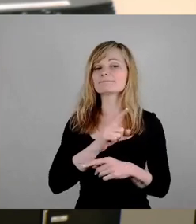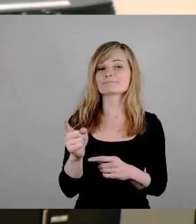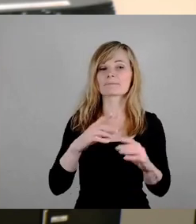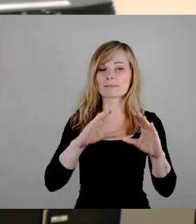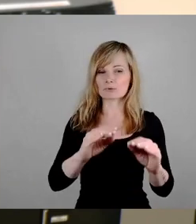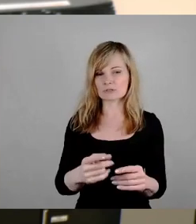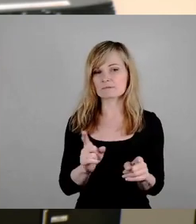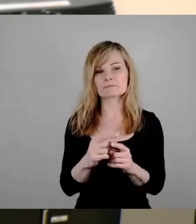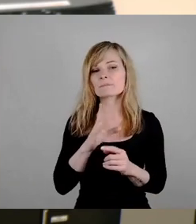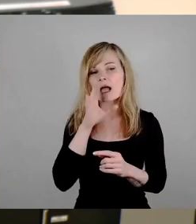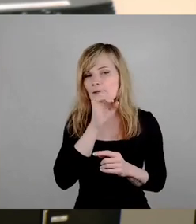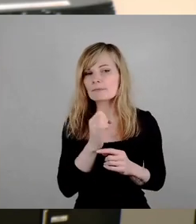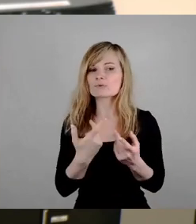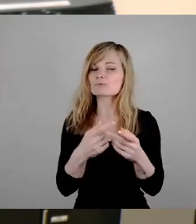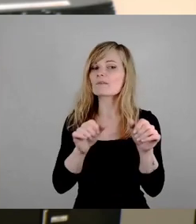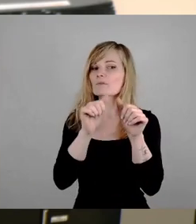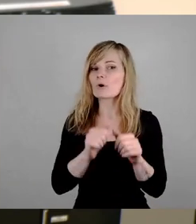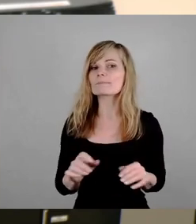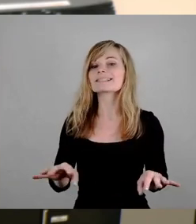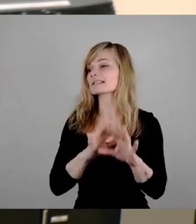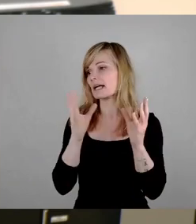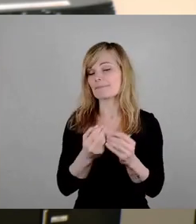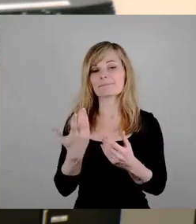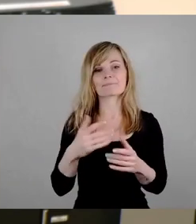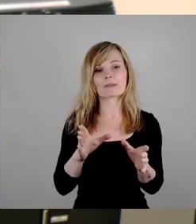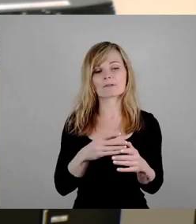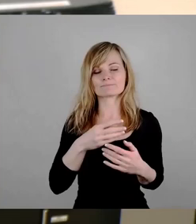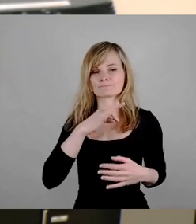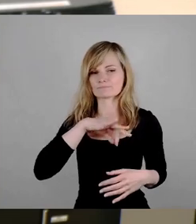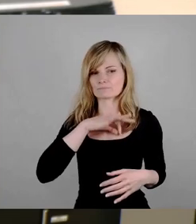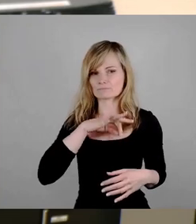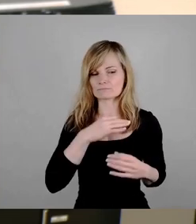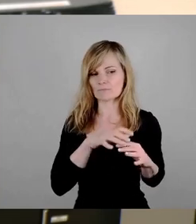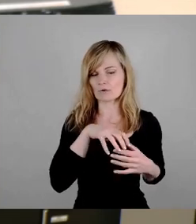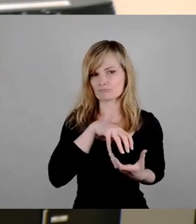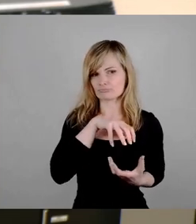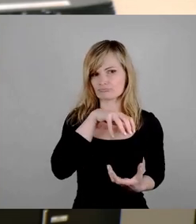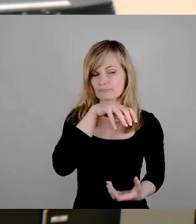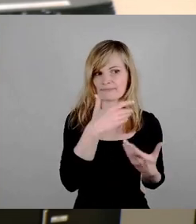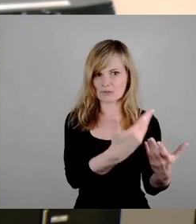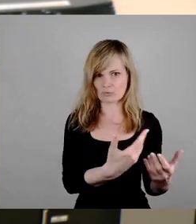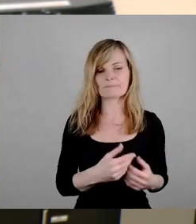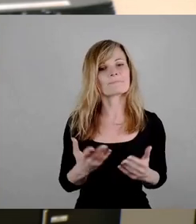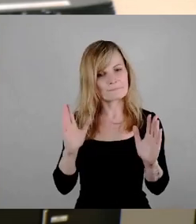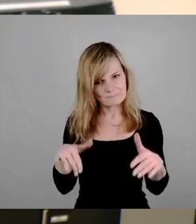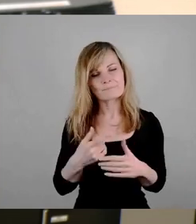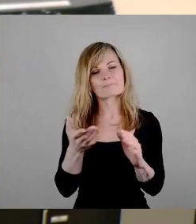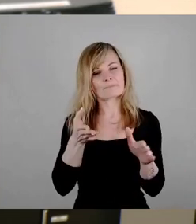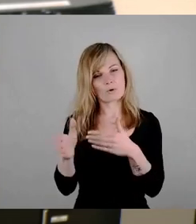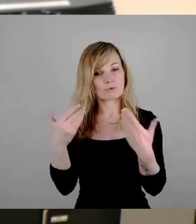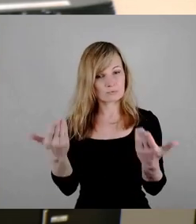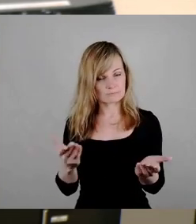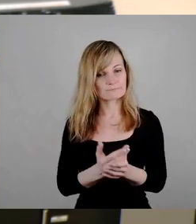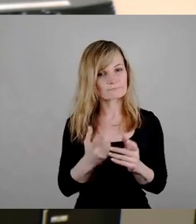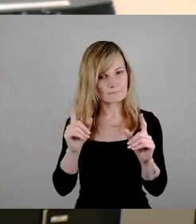oder in irgendeiner Form im gesamten Sicht den Stadtsäckel voll zu machen. Gesagt, getan, die Sache ist soweit in Ordnung. Das